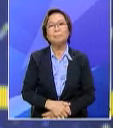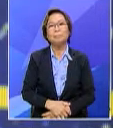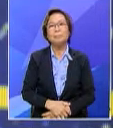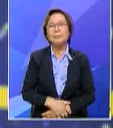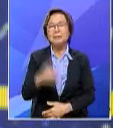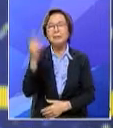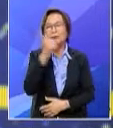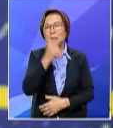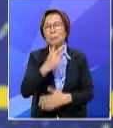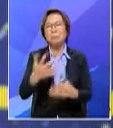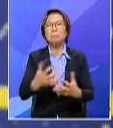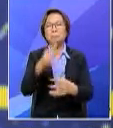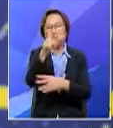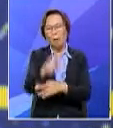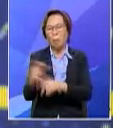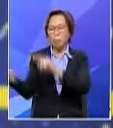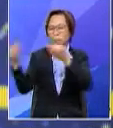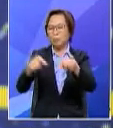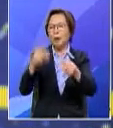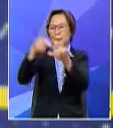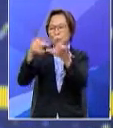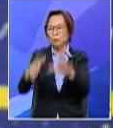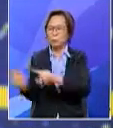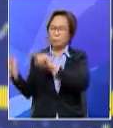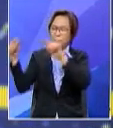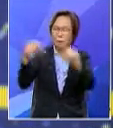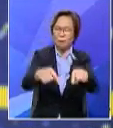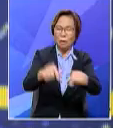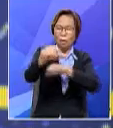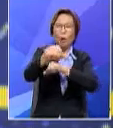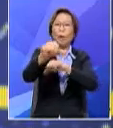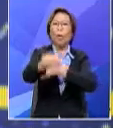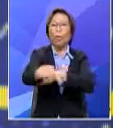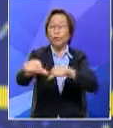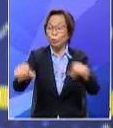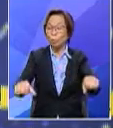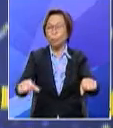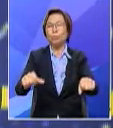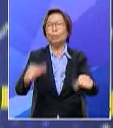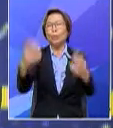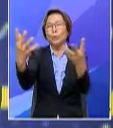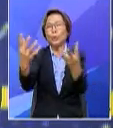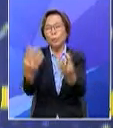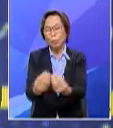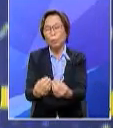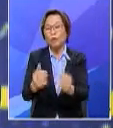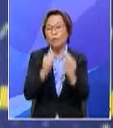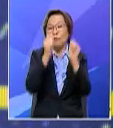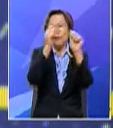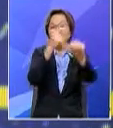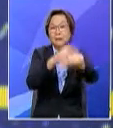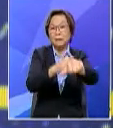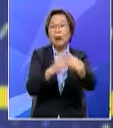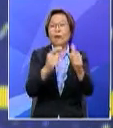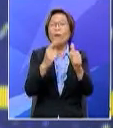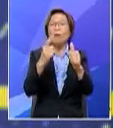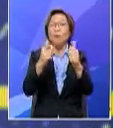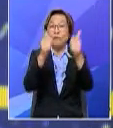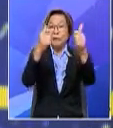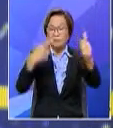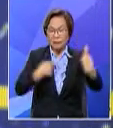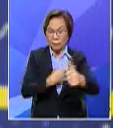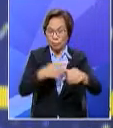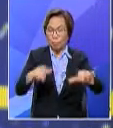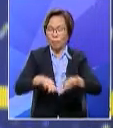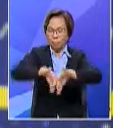keberadaan individu ataupun peserta di dalam auditorium kita jadi apa yang kita buat pertama sekali kita asingkan maksudnya